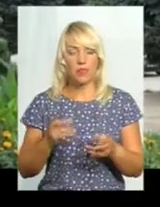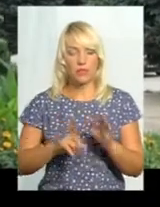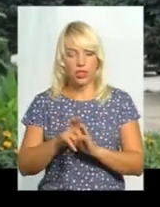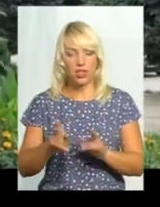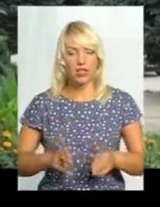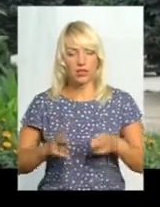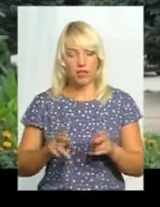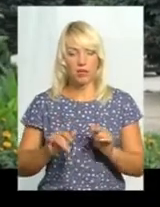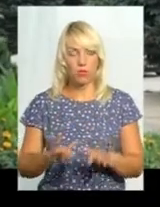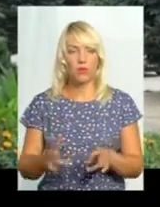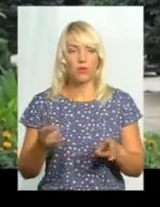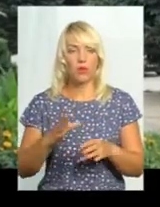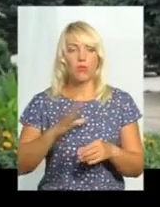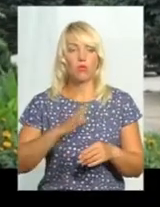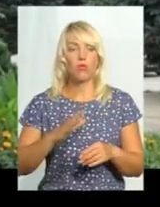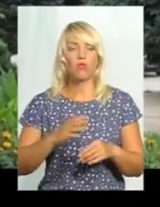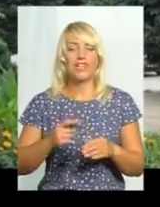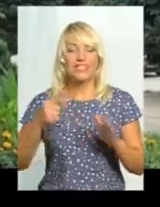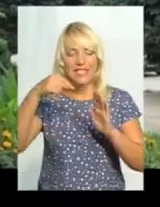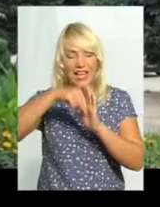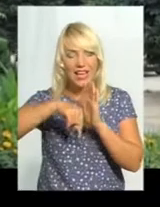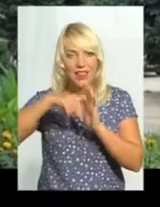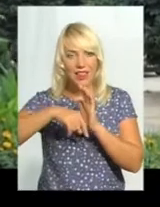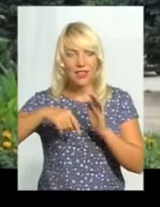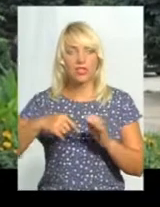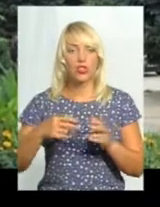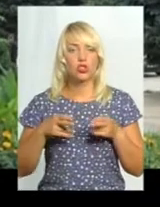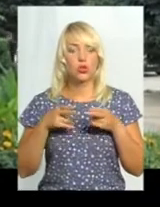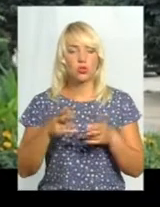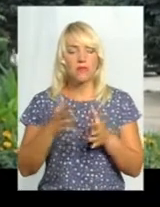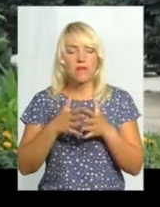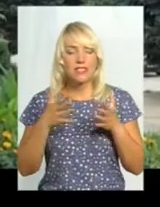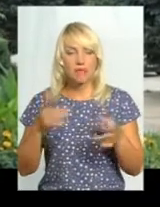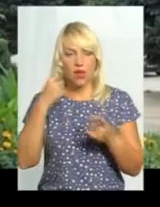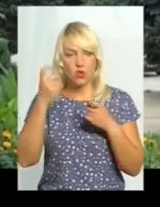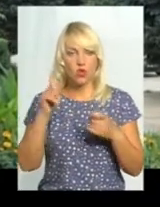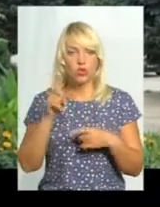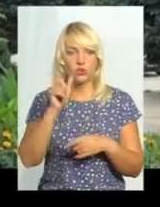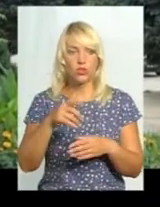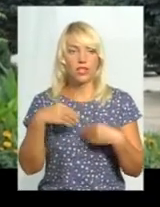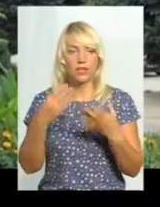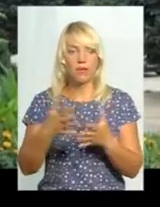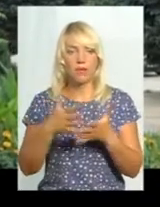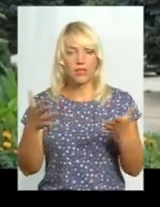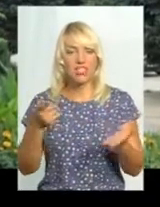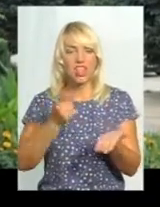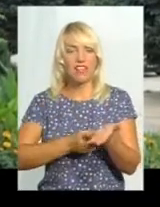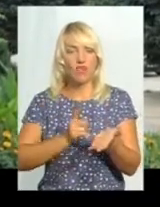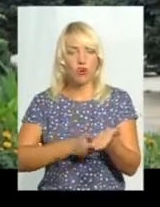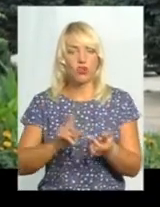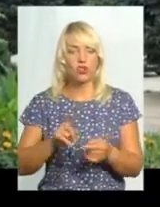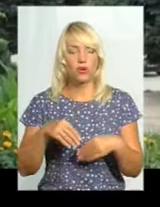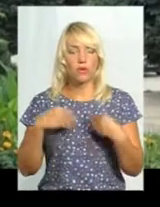Тобто максимально можлива інформація, максимально можливо, щоб людина надала доказову інформацію, що